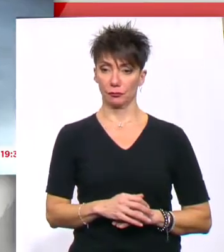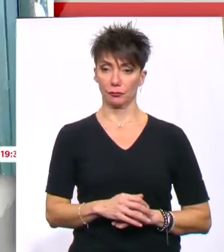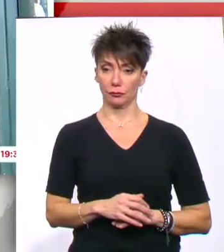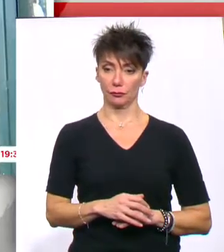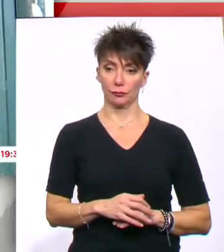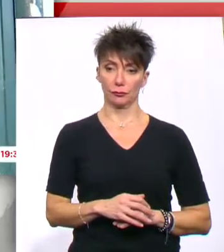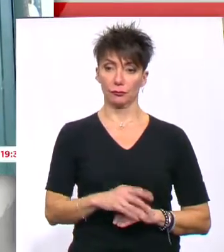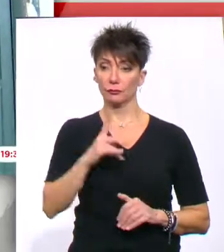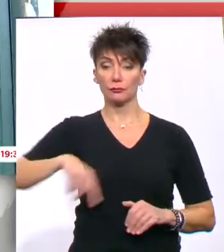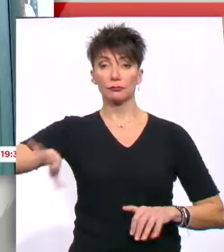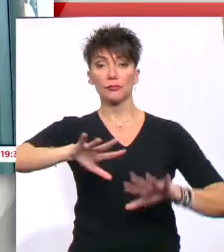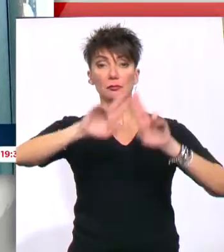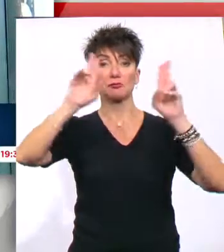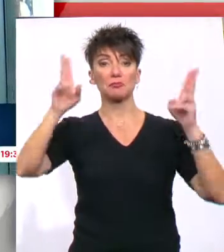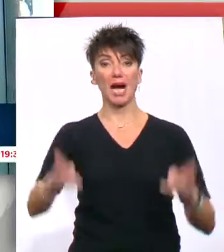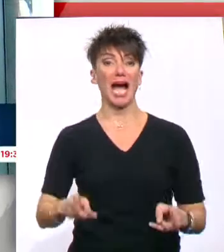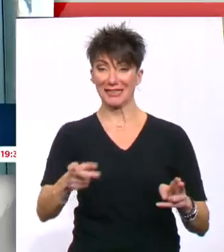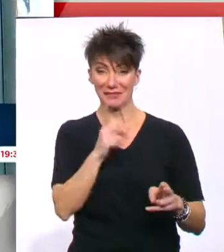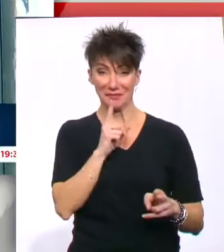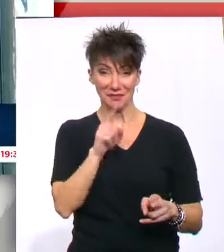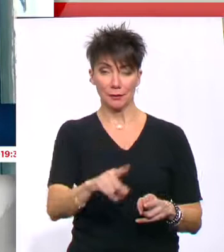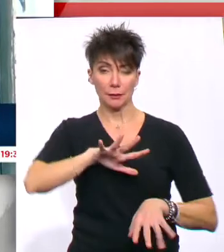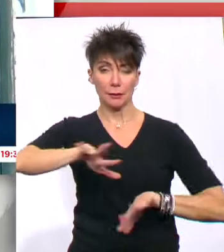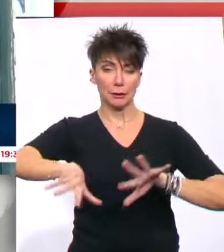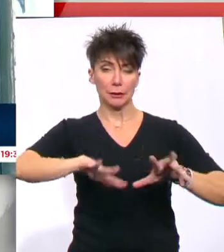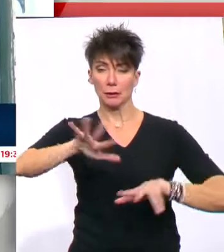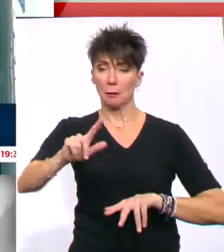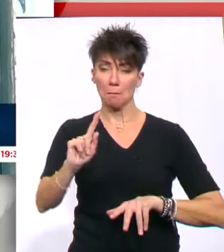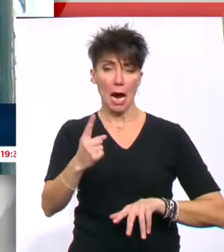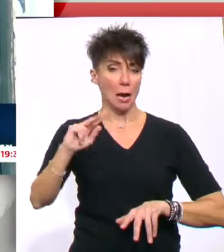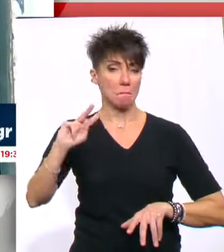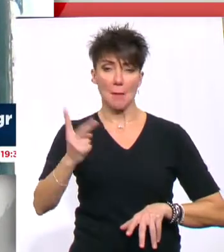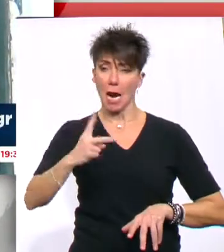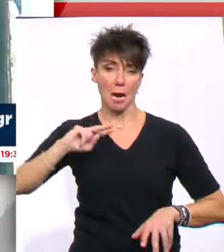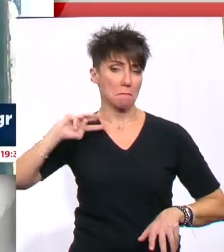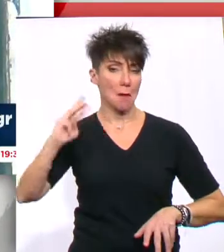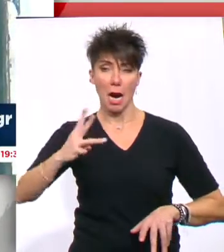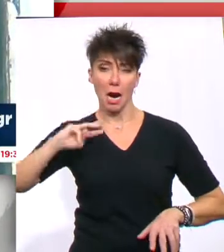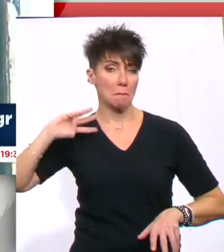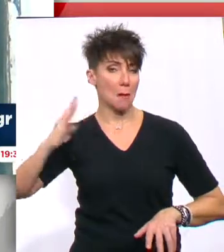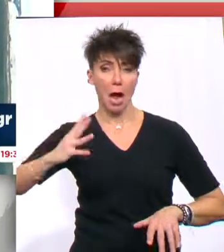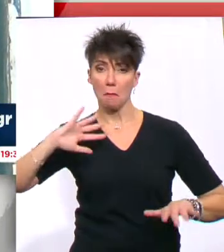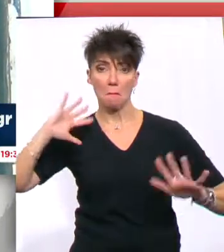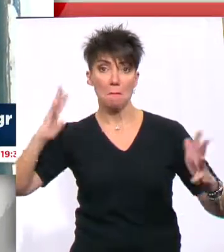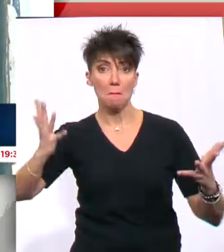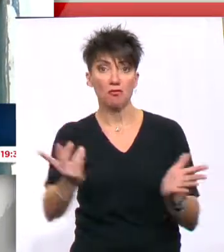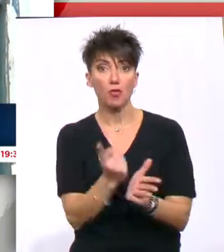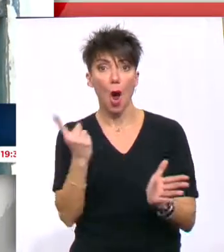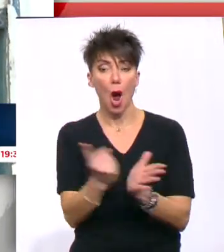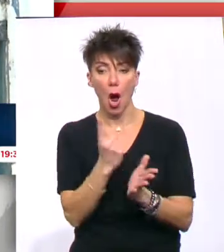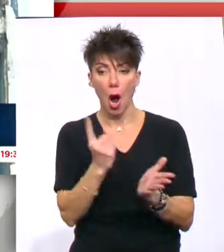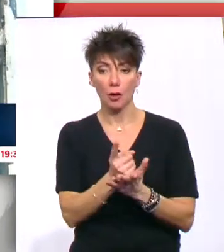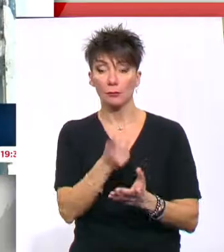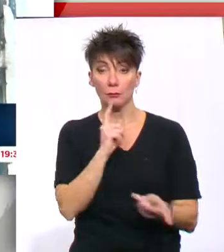Το κατάστημα του Δημήτρη Τσιάφη έχει γίνει στόχος διαρρυκτών ούτε μία ούτε δύο αλλά δέκα φορές. Για να προστατευτεί το έχει